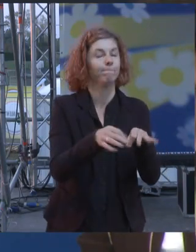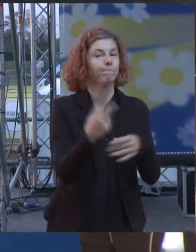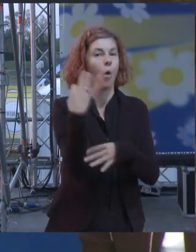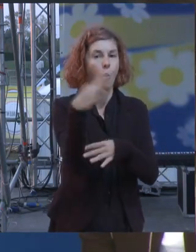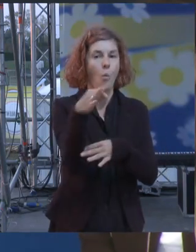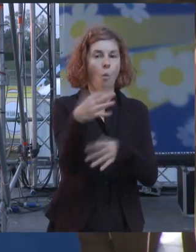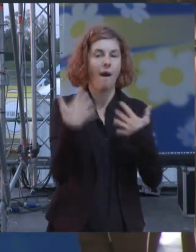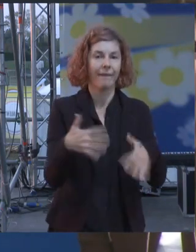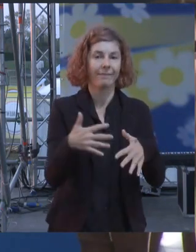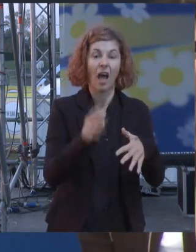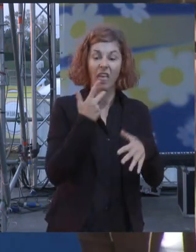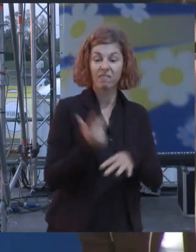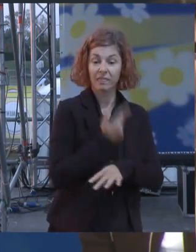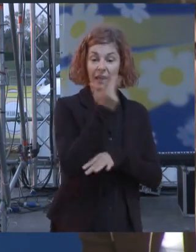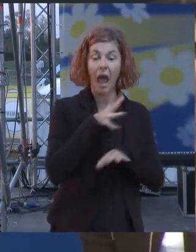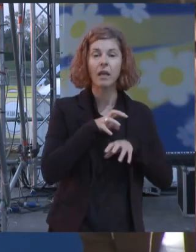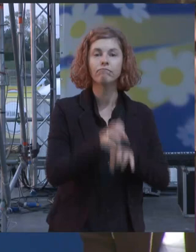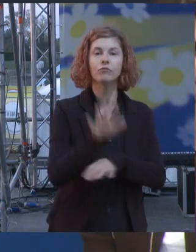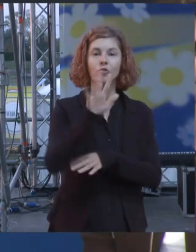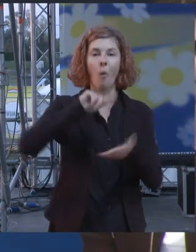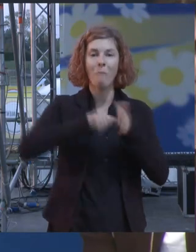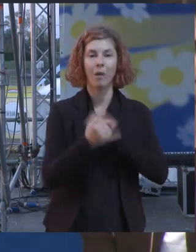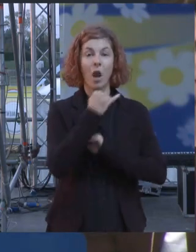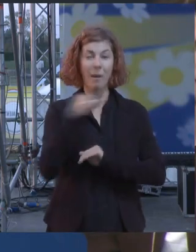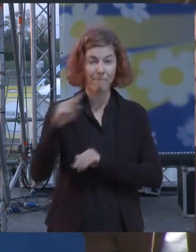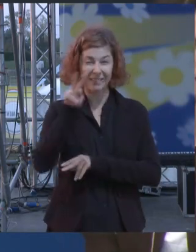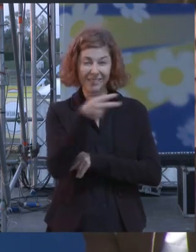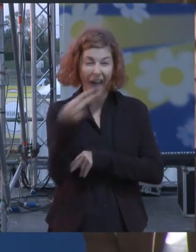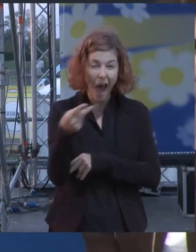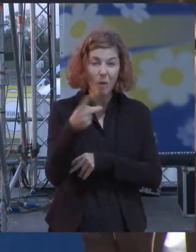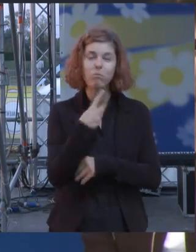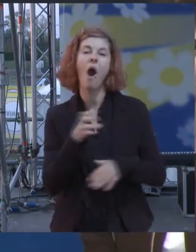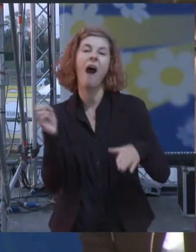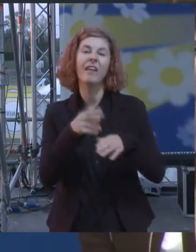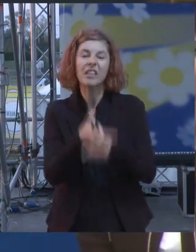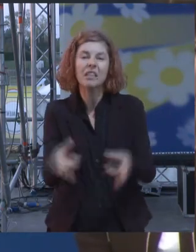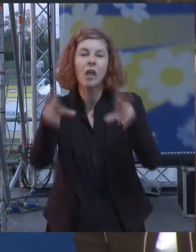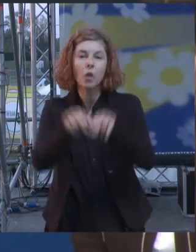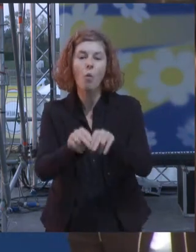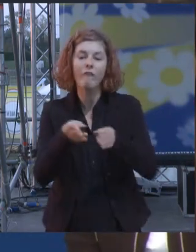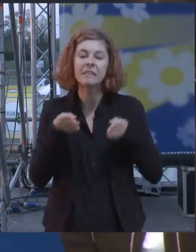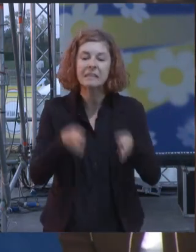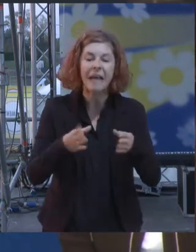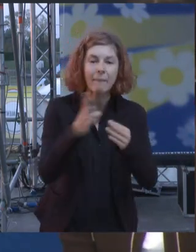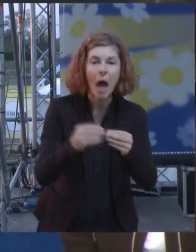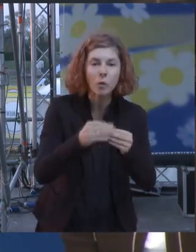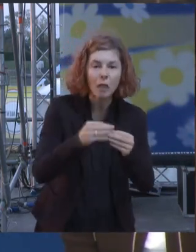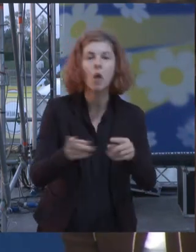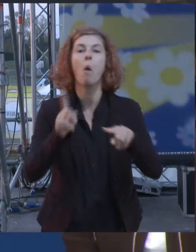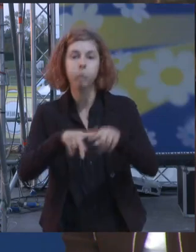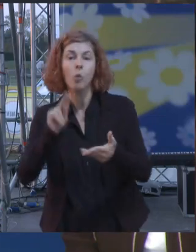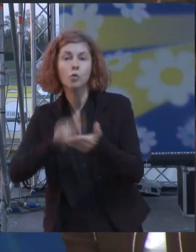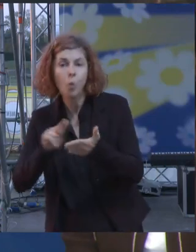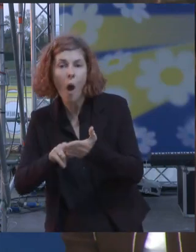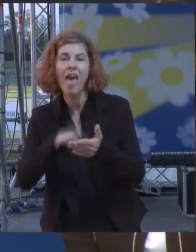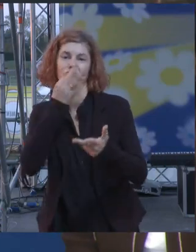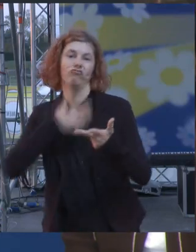recuperare in tre anni 5 milioni e mezzo di euro reinvestiti nella manutenzione delle strade delle scuole e dei nostri giardini che